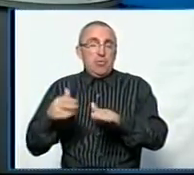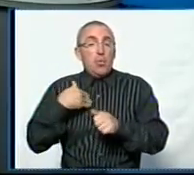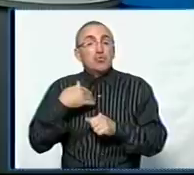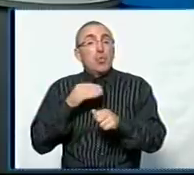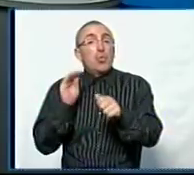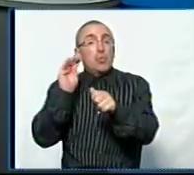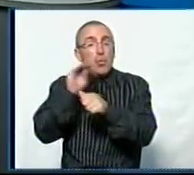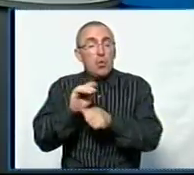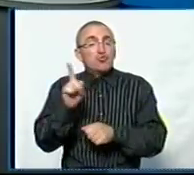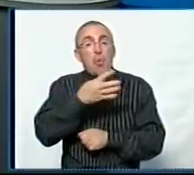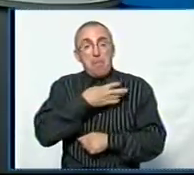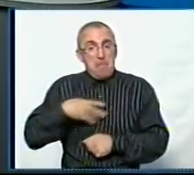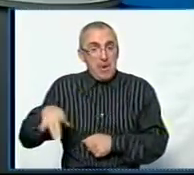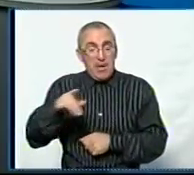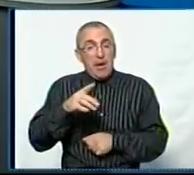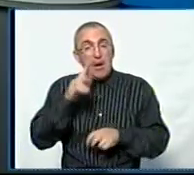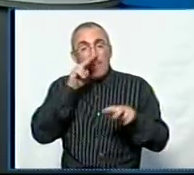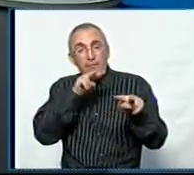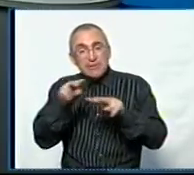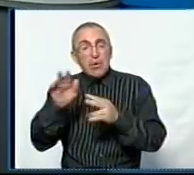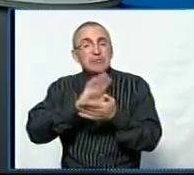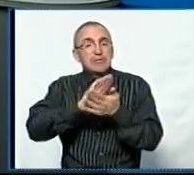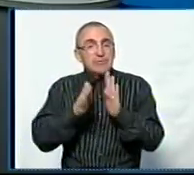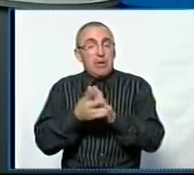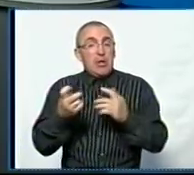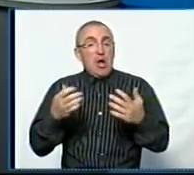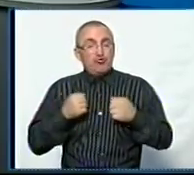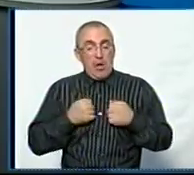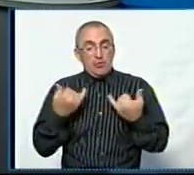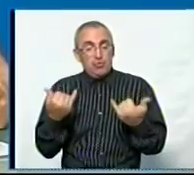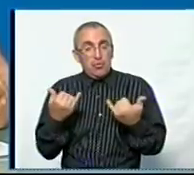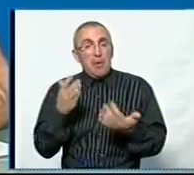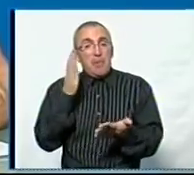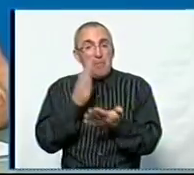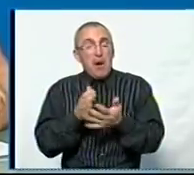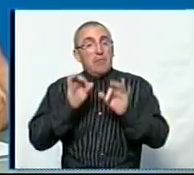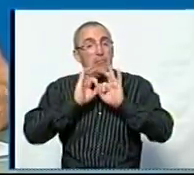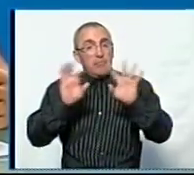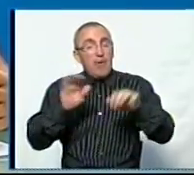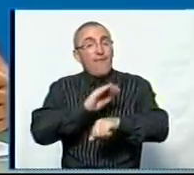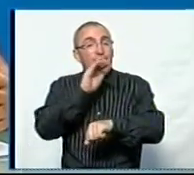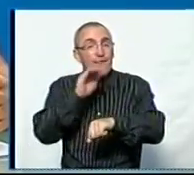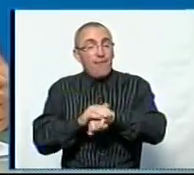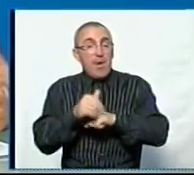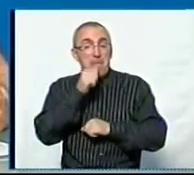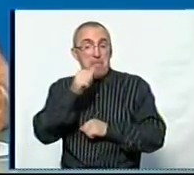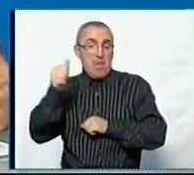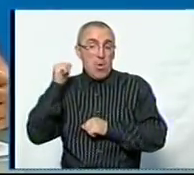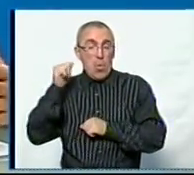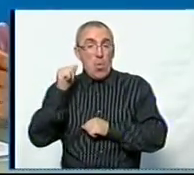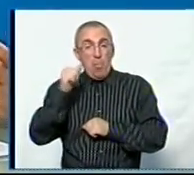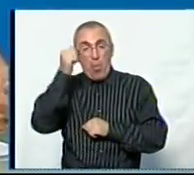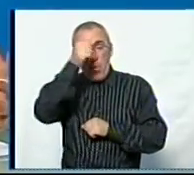додати те, що ми відстежуємо ситуацію і, на жаль, на сьогодні маю теж констатувати такий факт, що якщо в минулому році